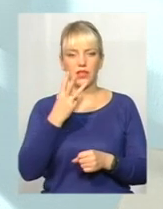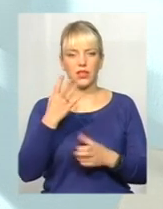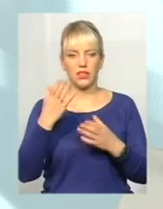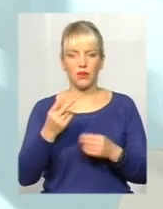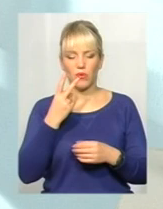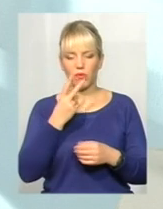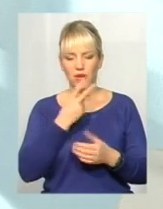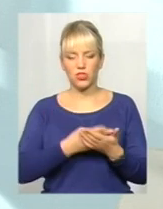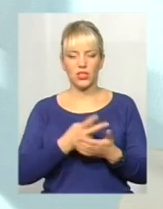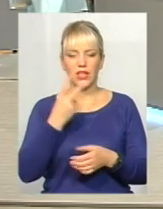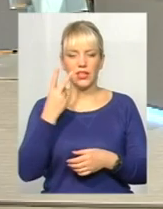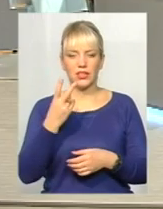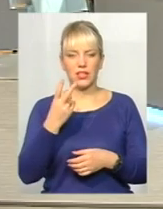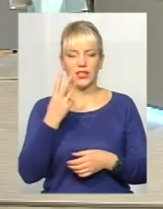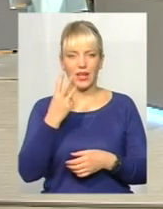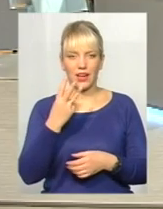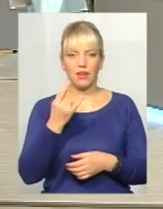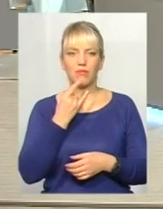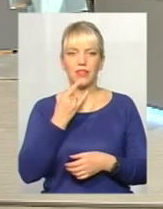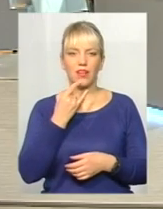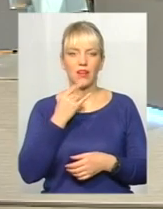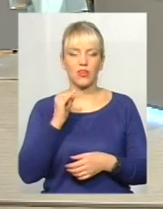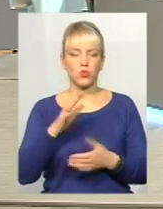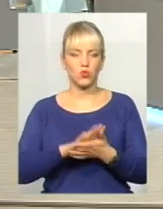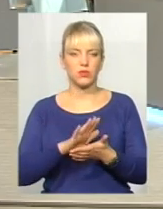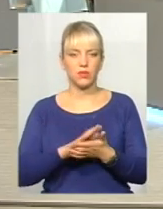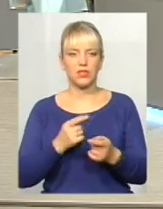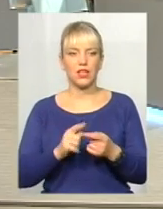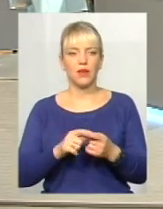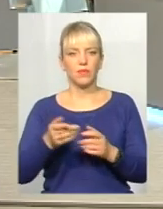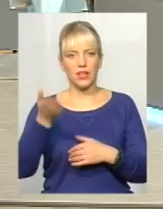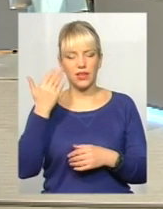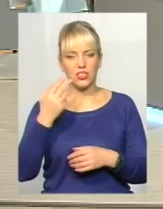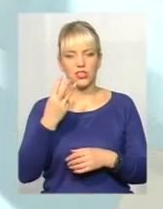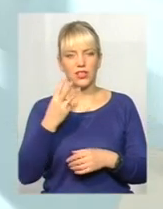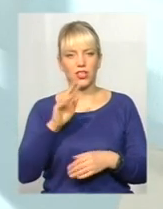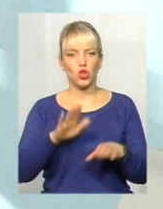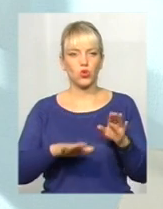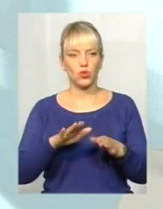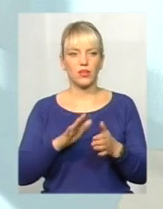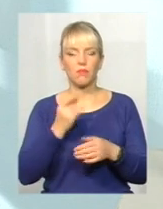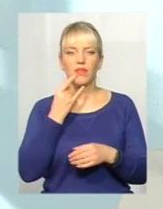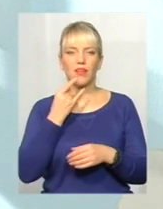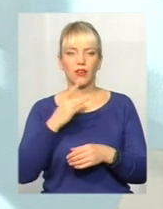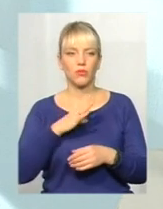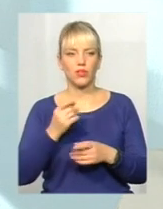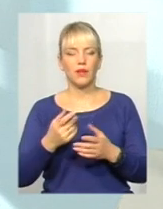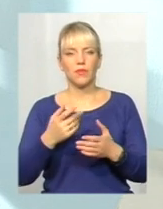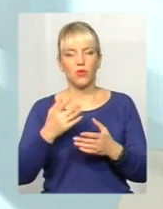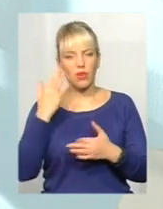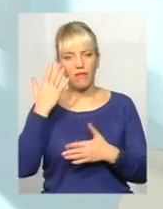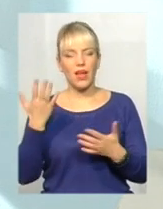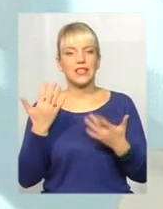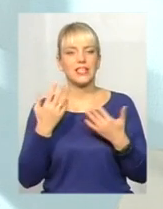в смітті. Це дуже важливо, що ми їх за три роки змогли більше трьох тонн здати цих батареїв. Являєте, яка кількість не потрапила на